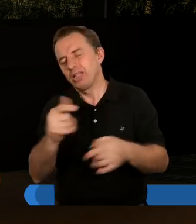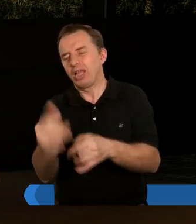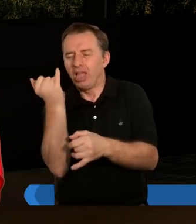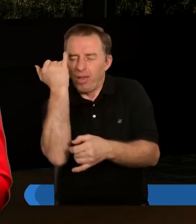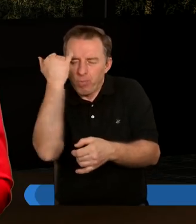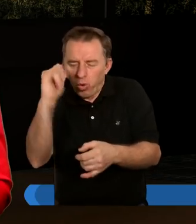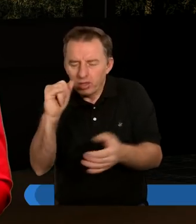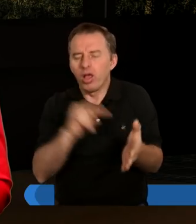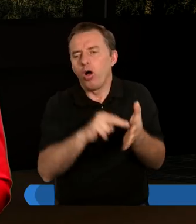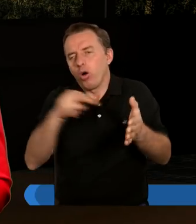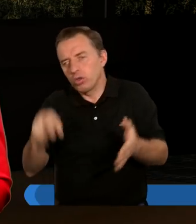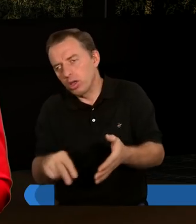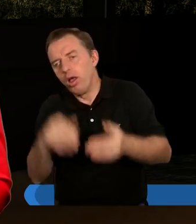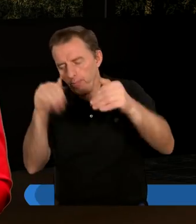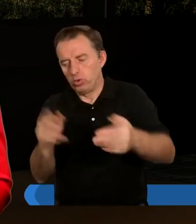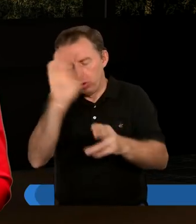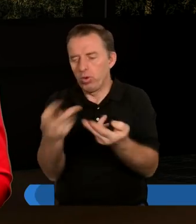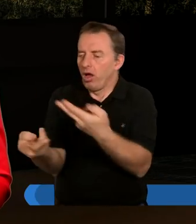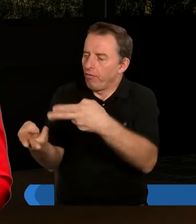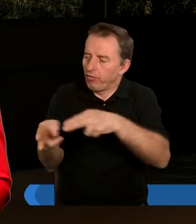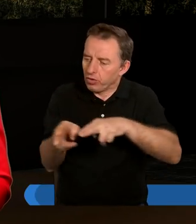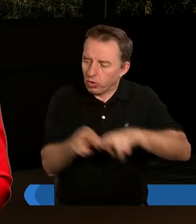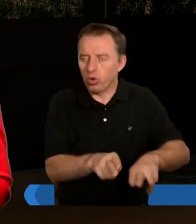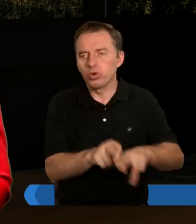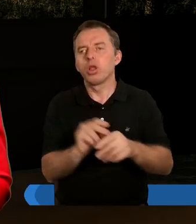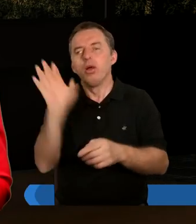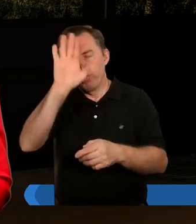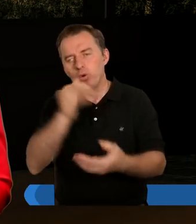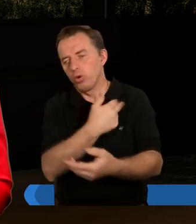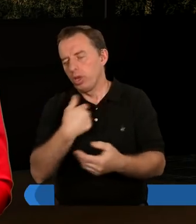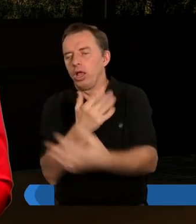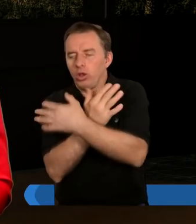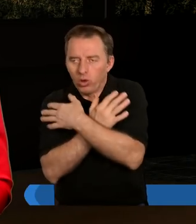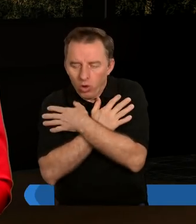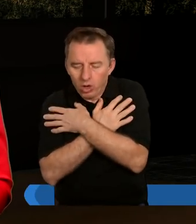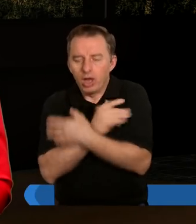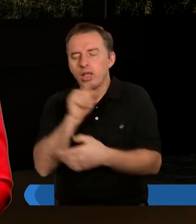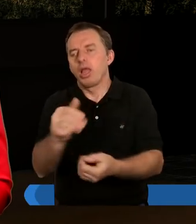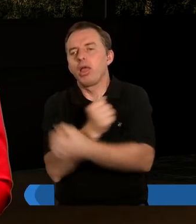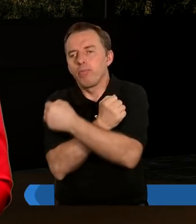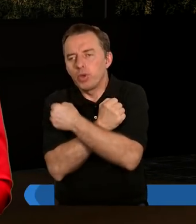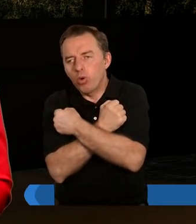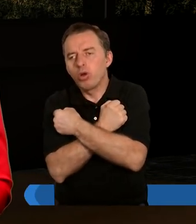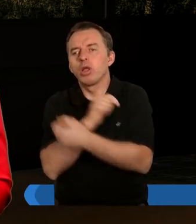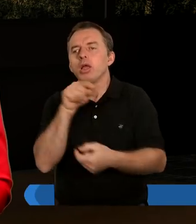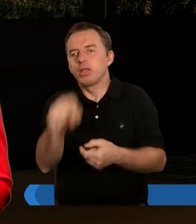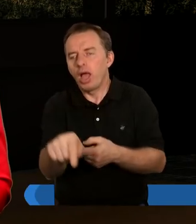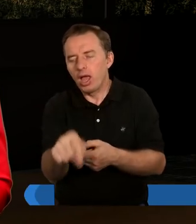zejściu z rogi możemy do Boga wrócić i On nas akceptuje, bo po prostu nas kocha. I tej miłości i tej